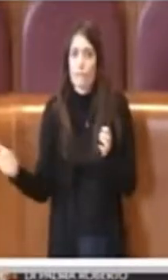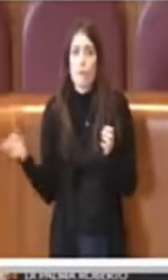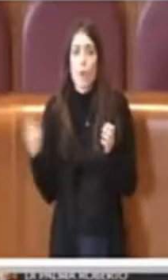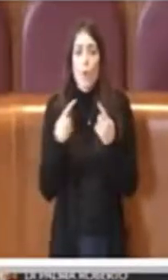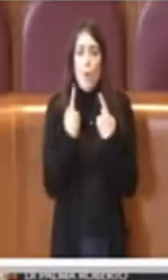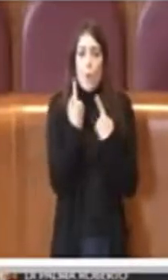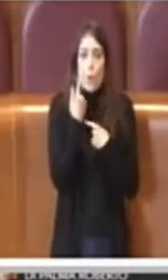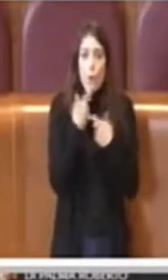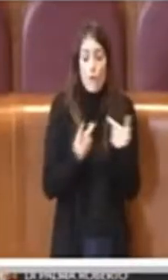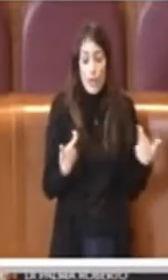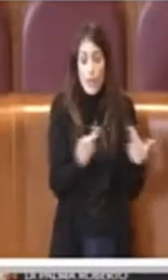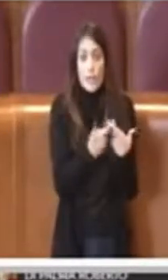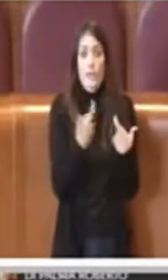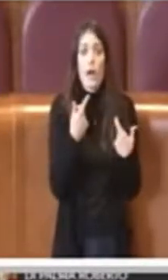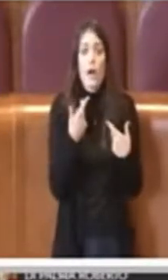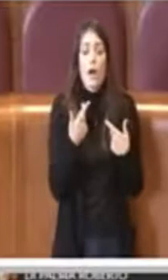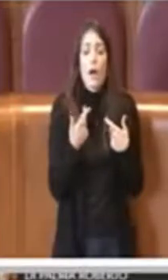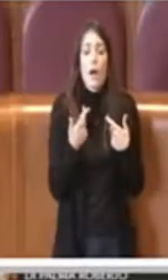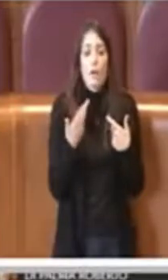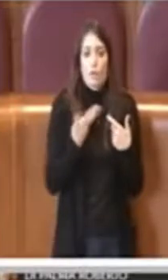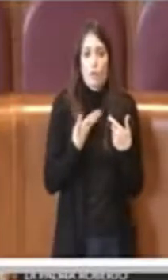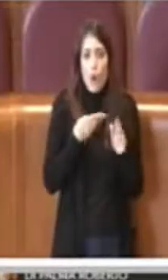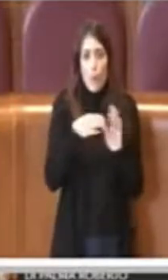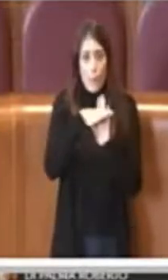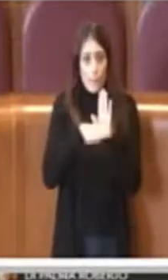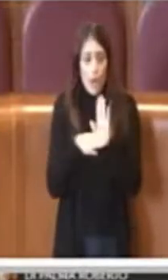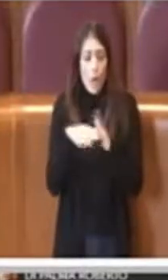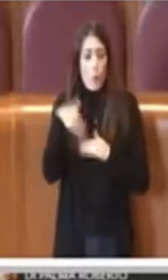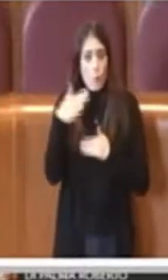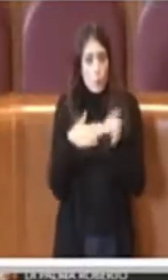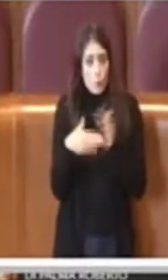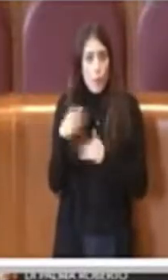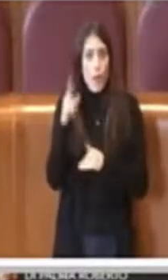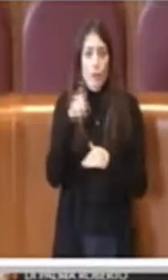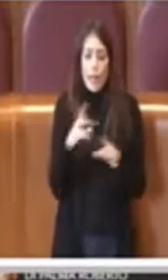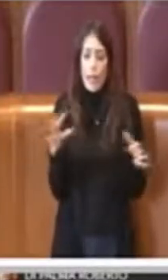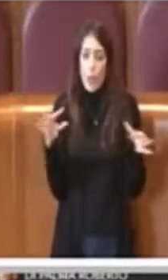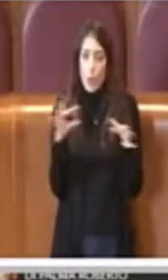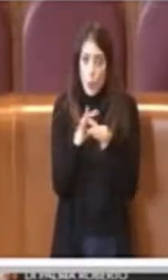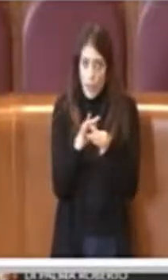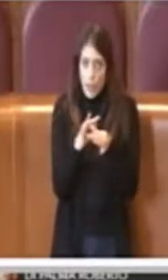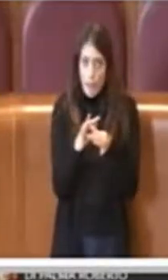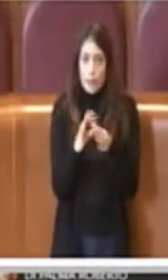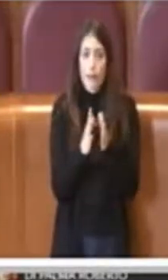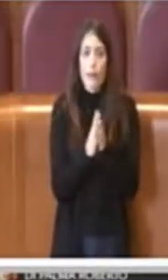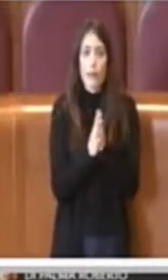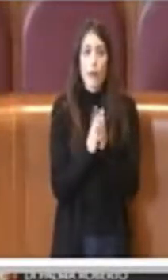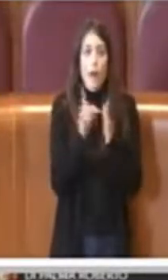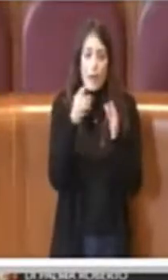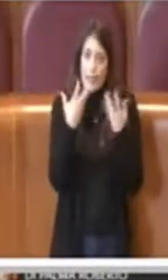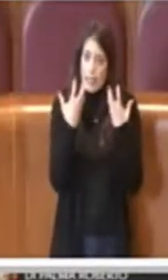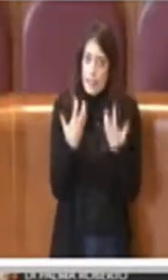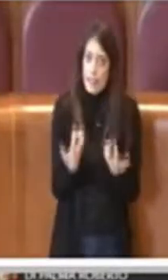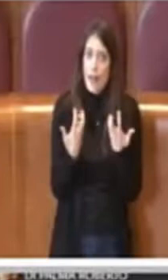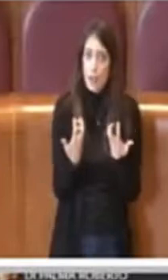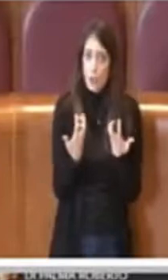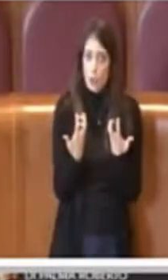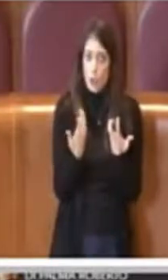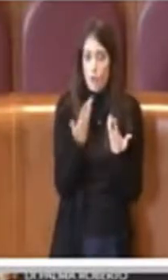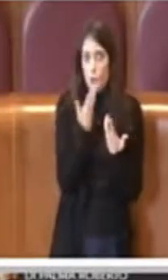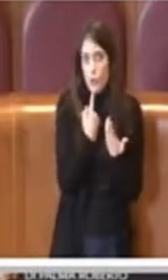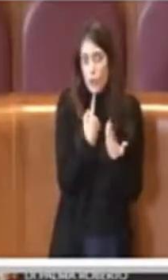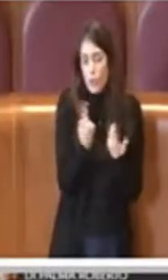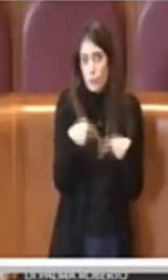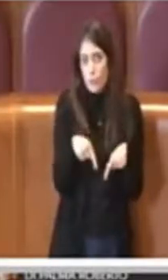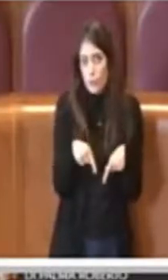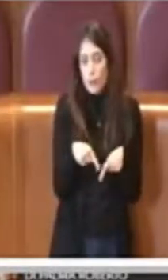e coerente e serio mi viene a dire adesso